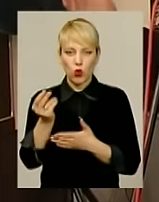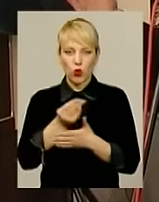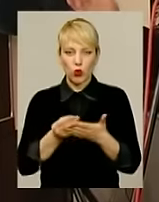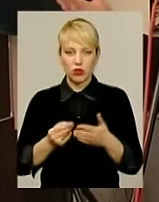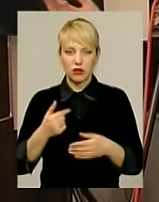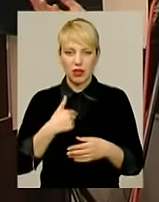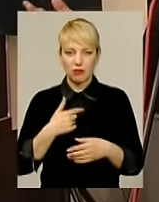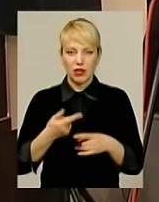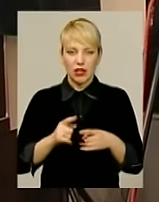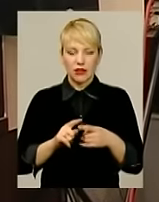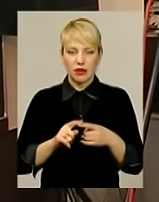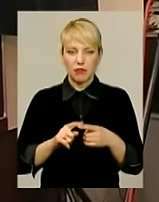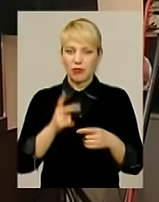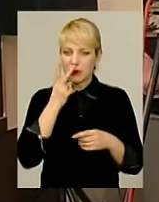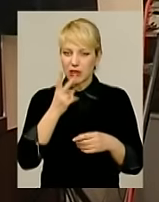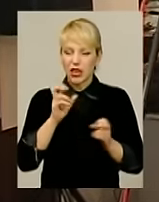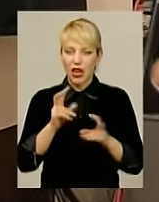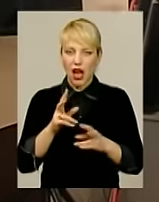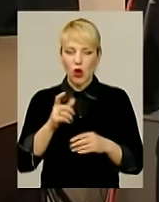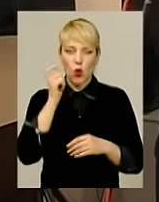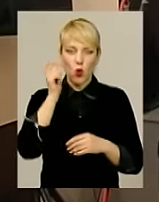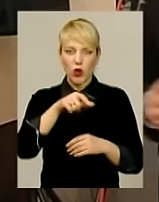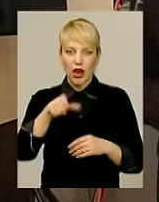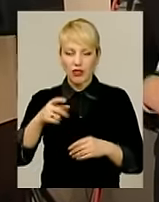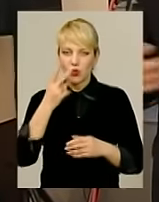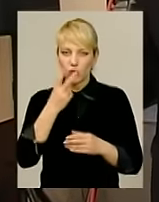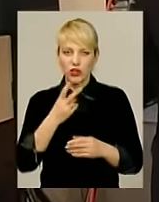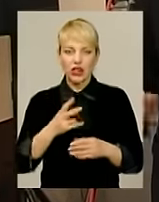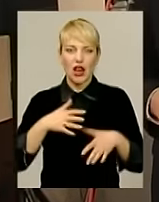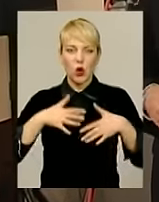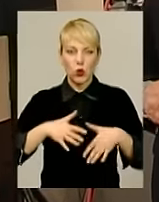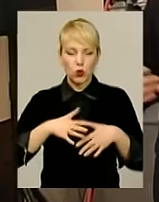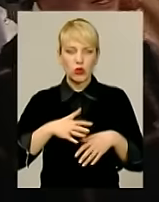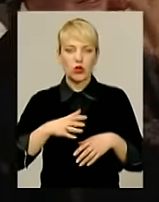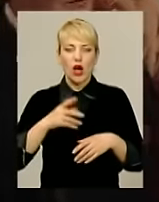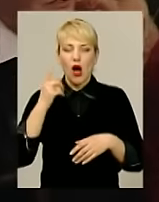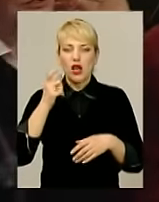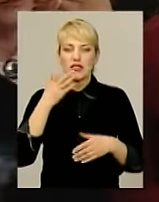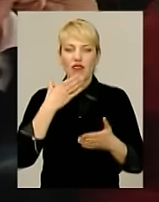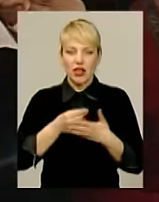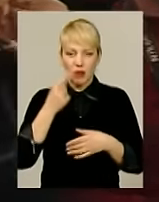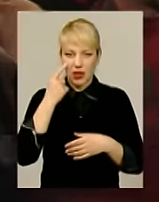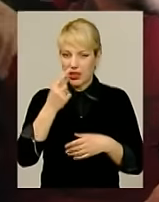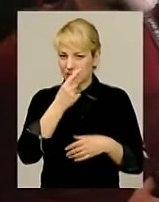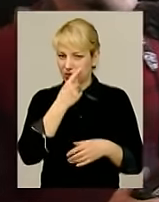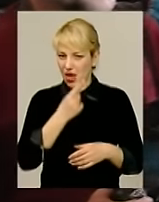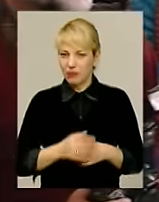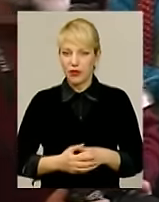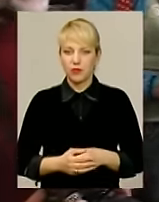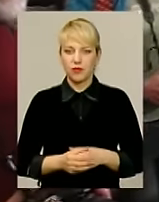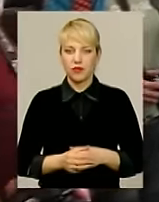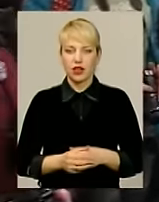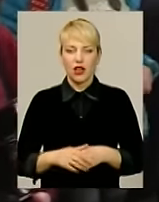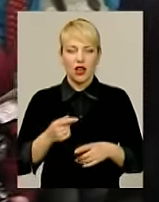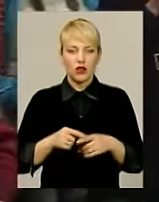Благодаря цим фотохудожникам, як українці побачили Грузію українським глазом. Це дуже важливо. Грузіни по-другому дивляться, а українці по-другому. Це